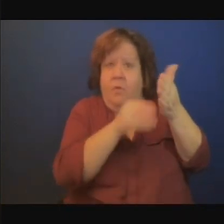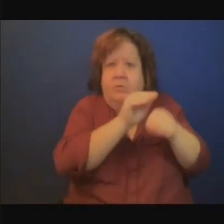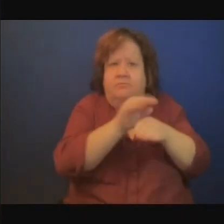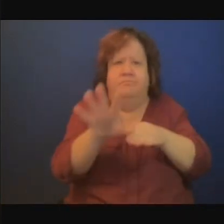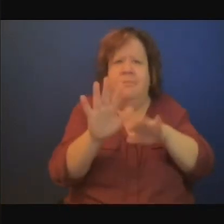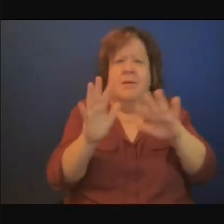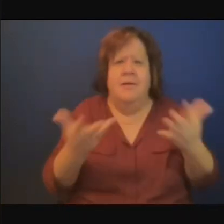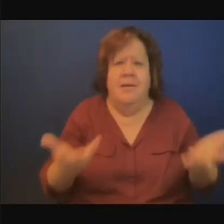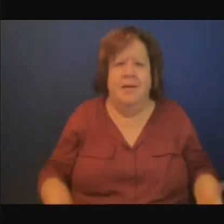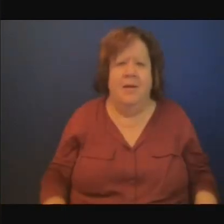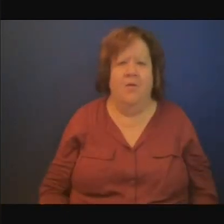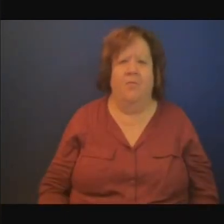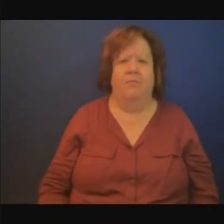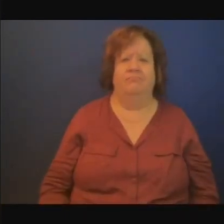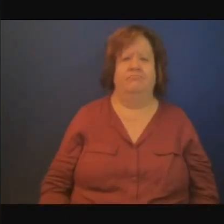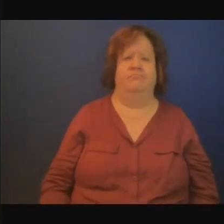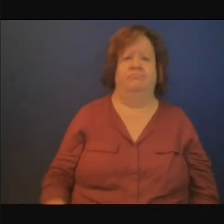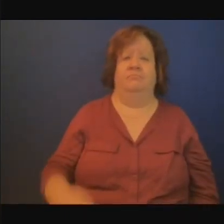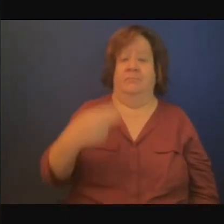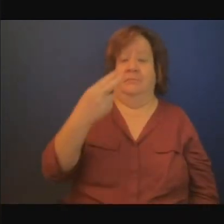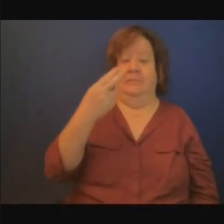surtout dans les pays développés.